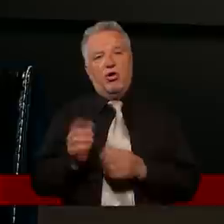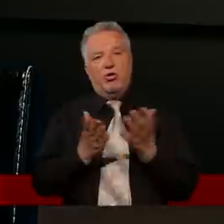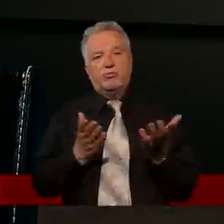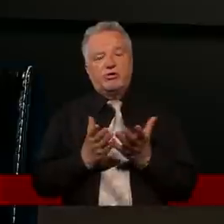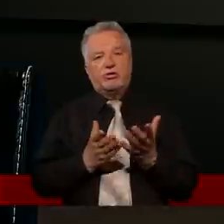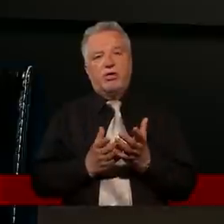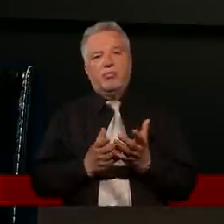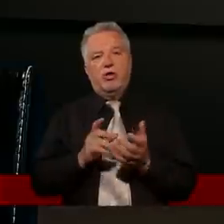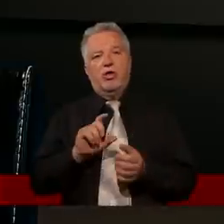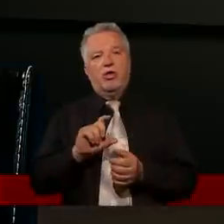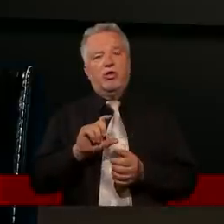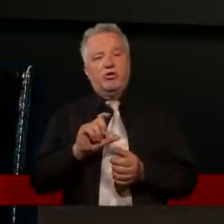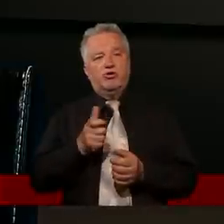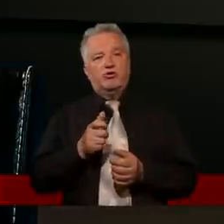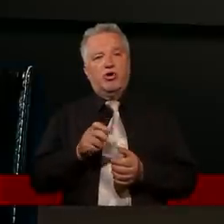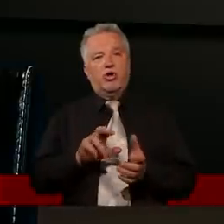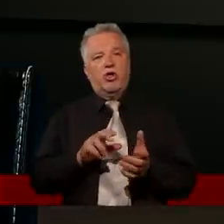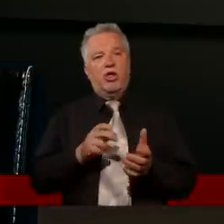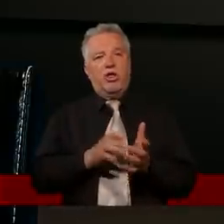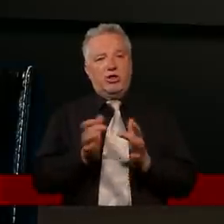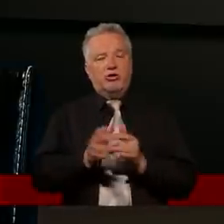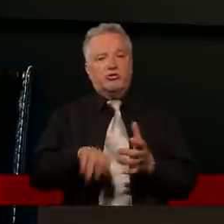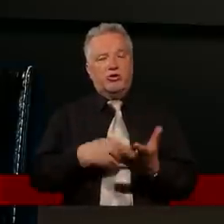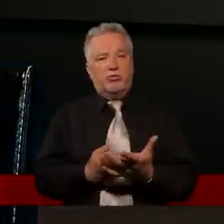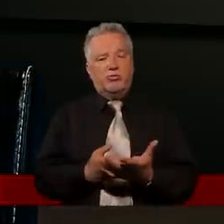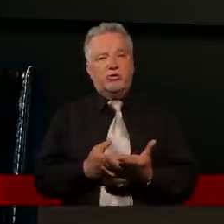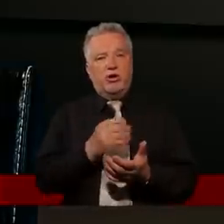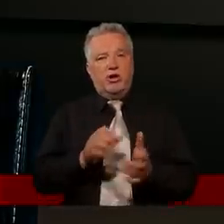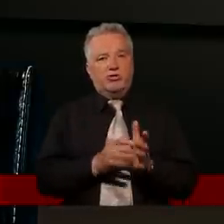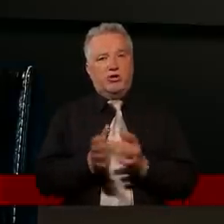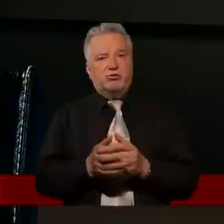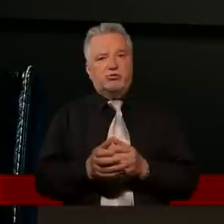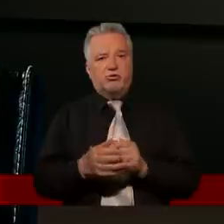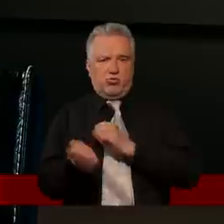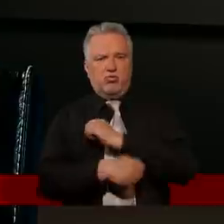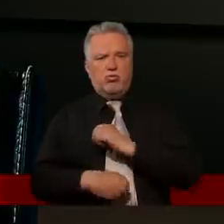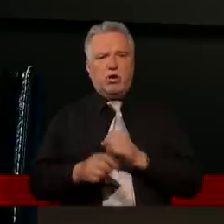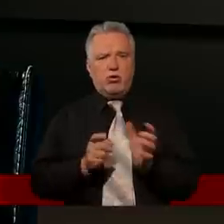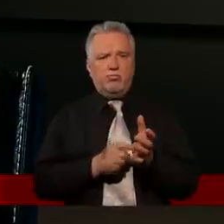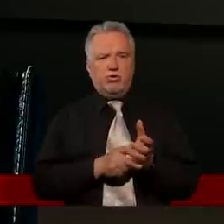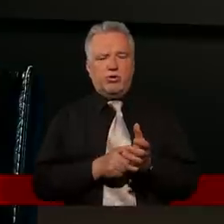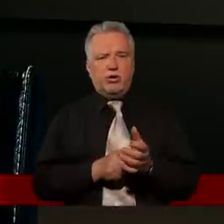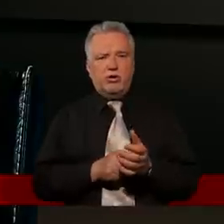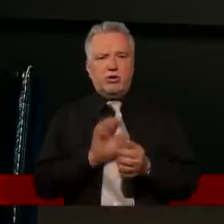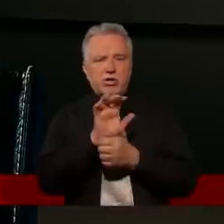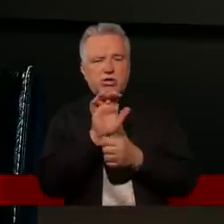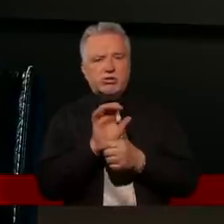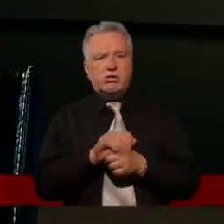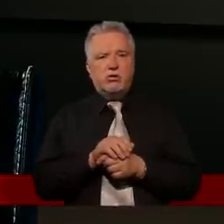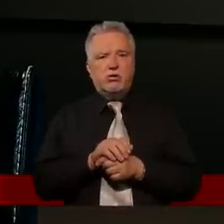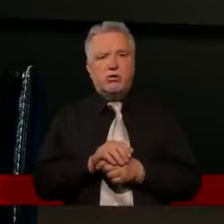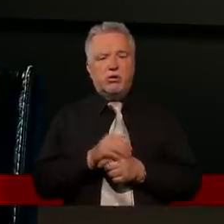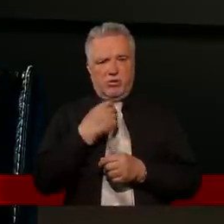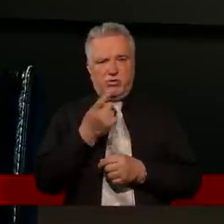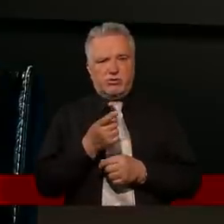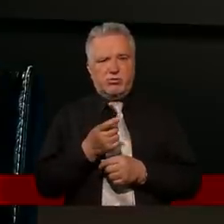przeczytajmy, co faktycznie Jezus odpowiedział. Czy Jezus wtedy zganił Piotra, nakrzyczał go za to, że jest taki